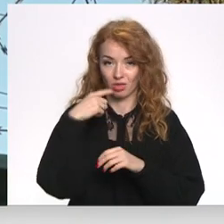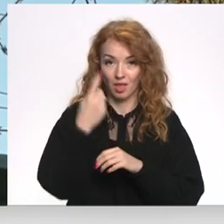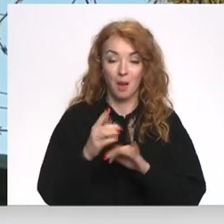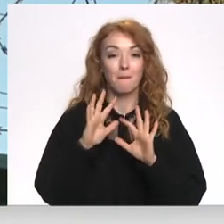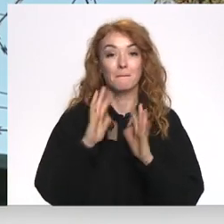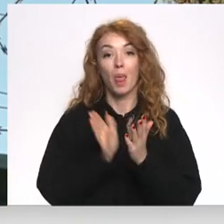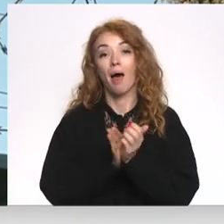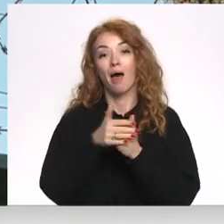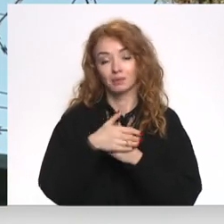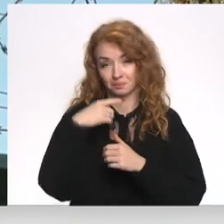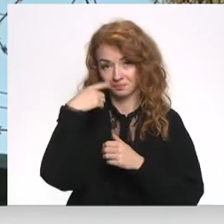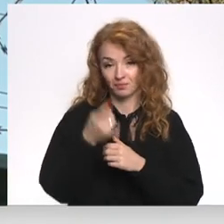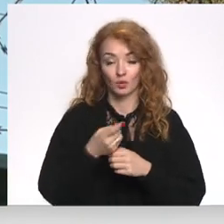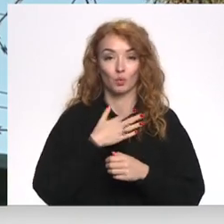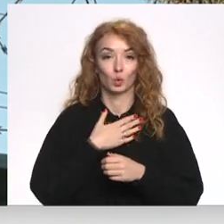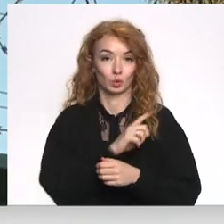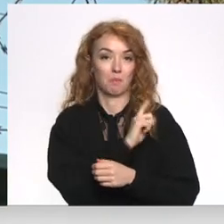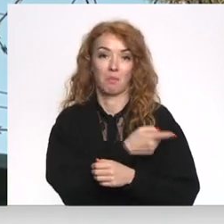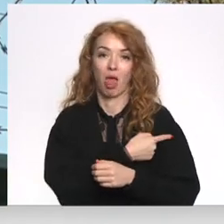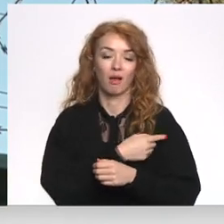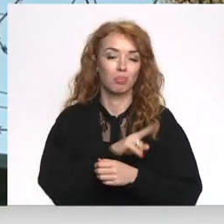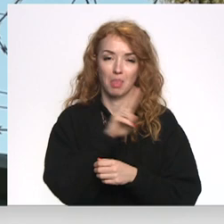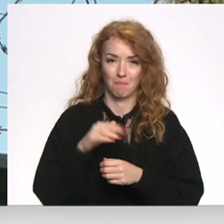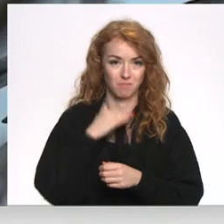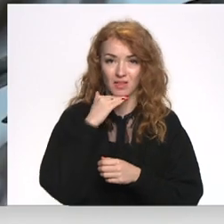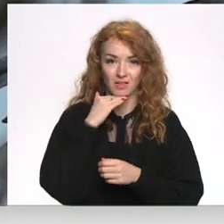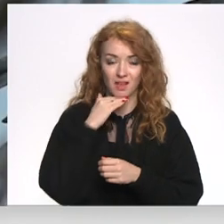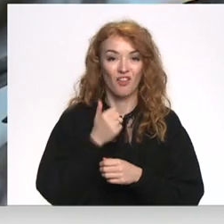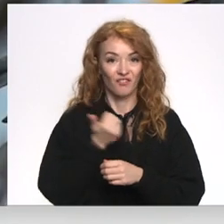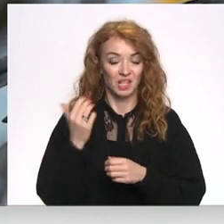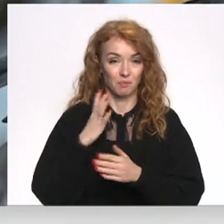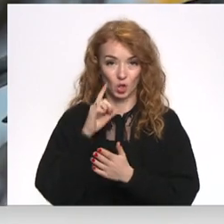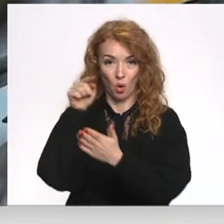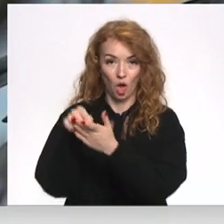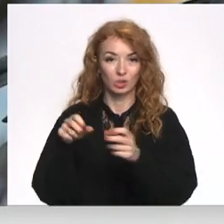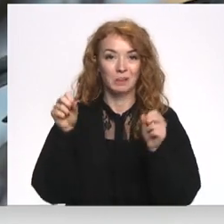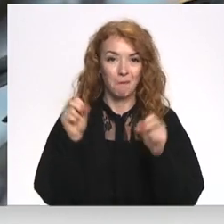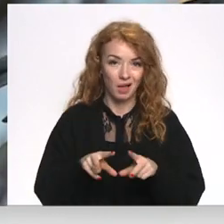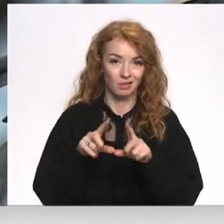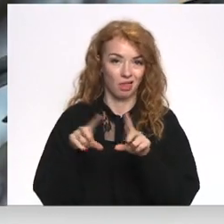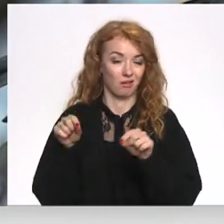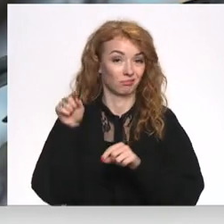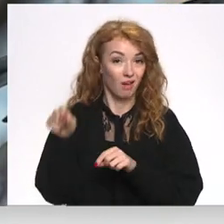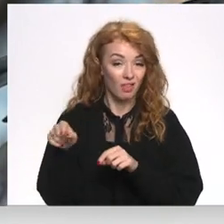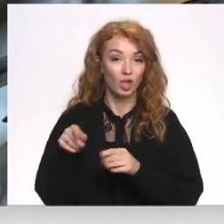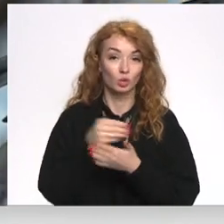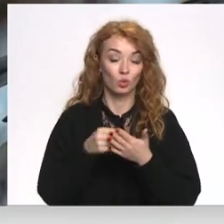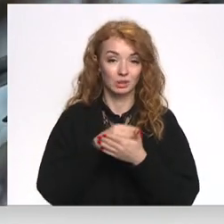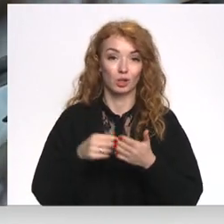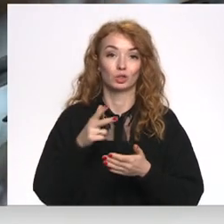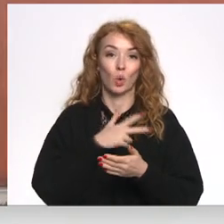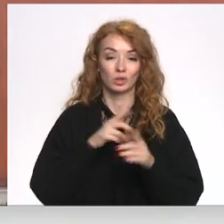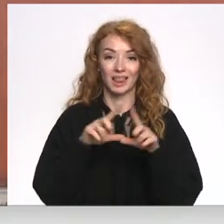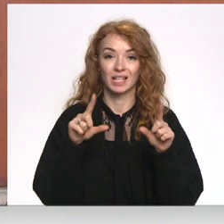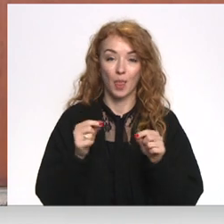aizskatrā saka, mūsu spēku šiem jauniešiem nepietiek, ne jau vēl te viņi bija nonākuši īpašā korekcijas skolā. Tas liecina, ka sociālo